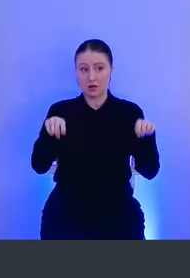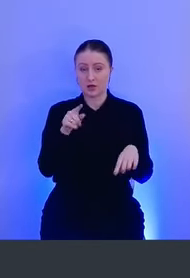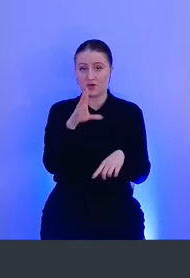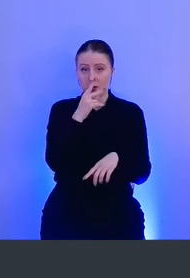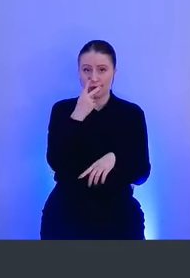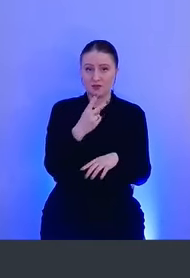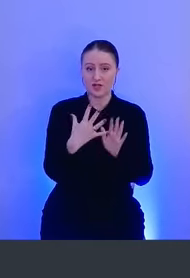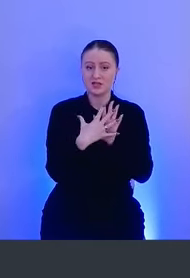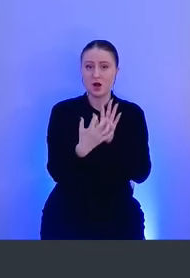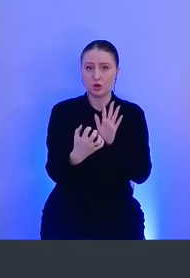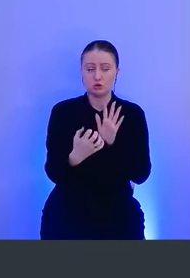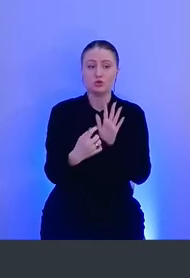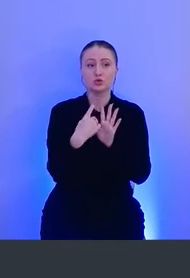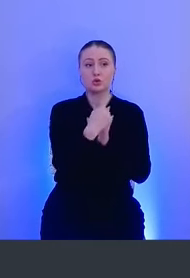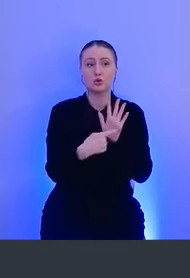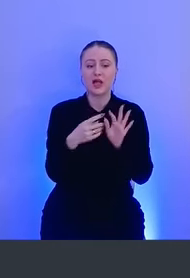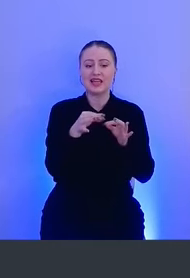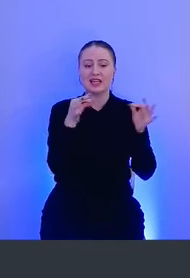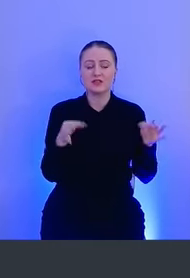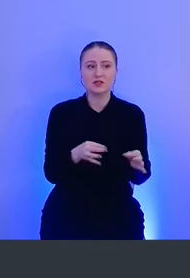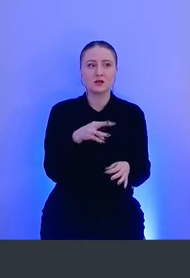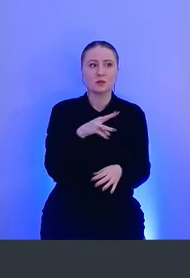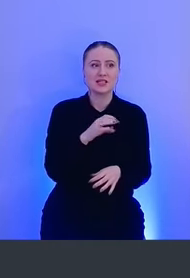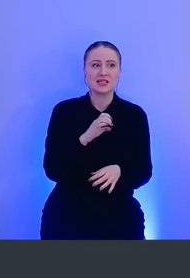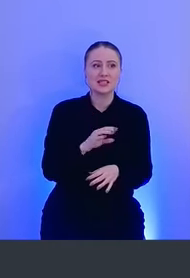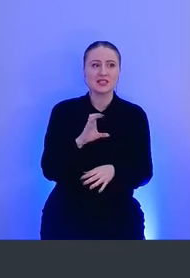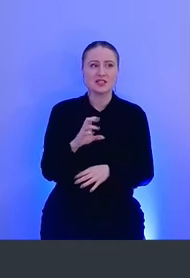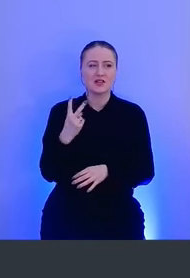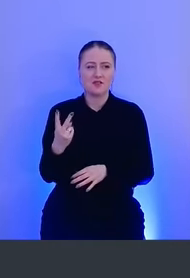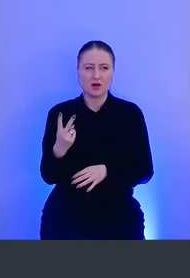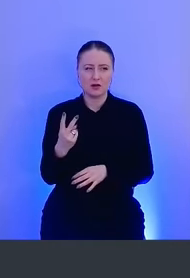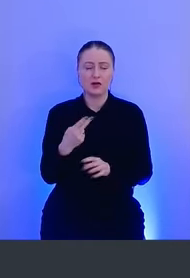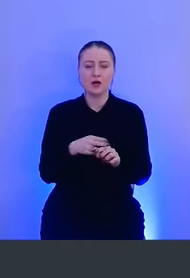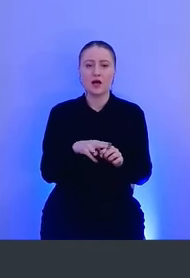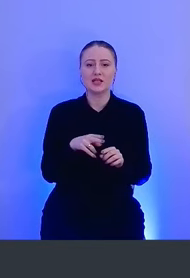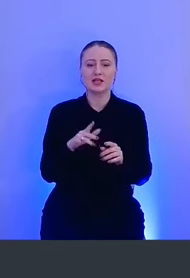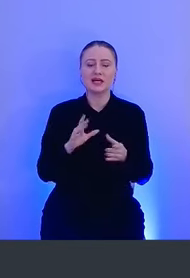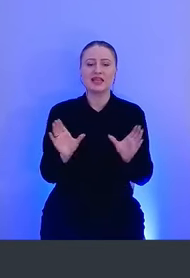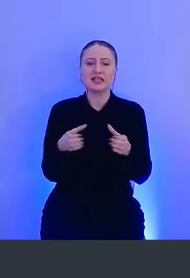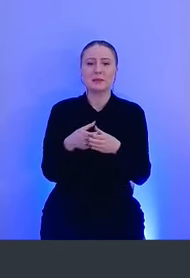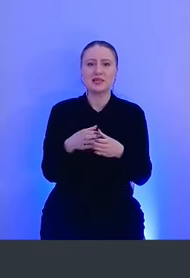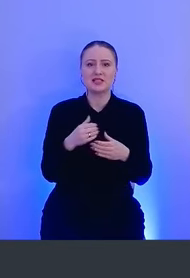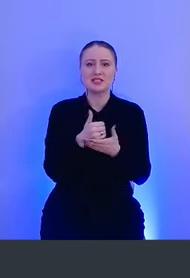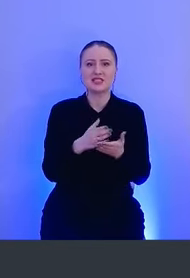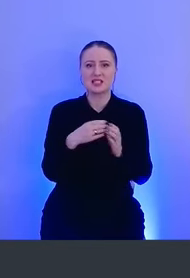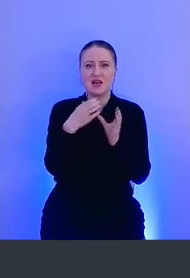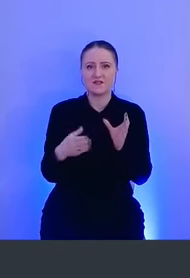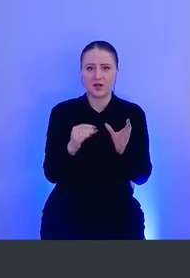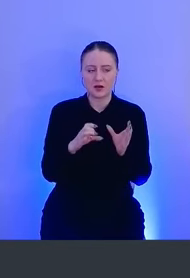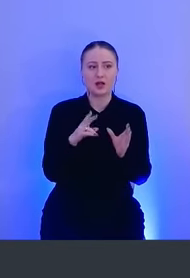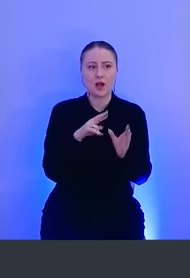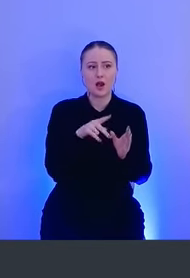скриншот интерфейса Miss XC2. Это довольно популярный тим-сервер для атак на macOS.